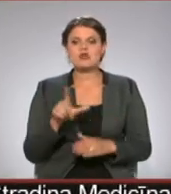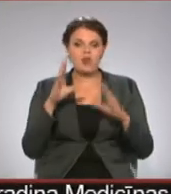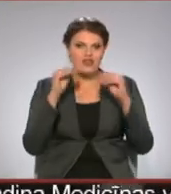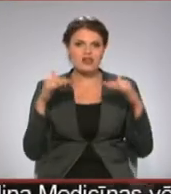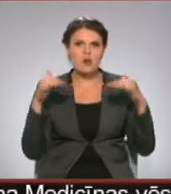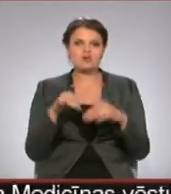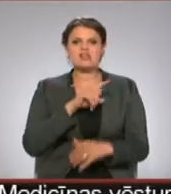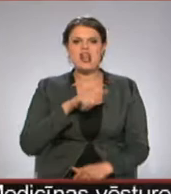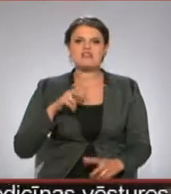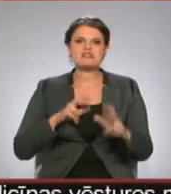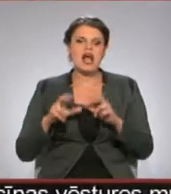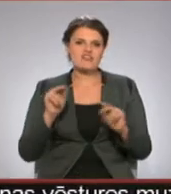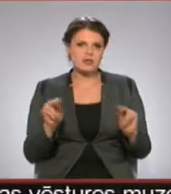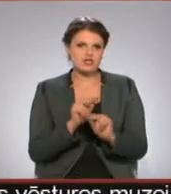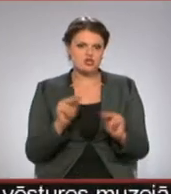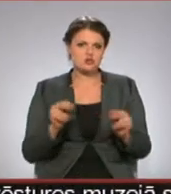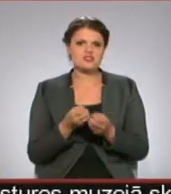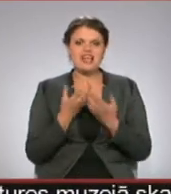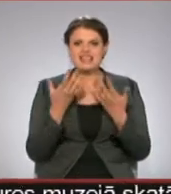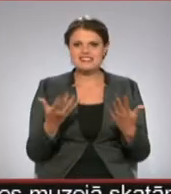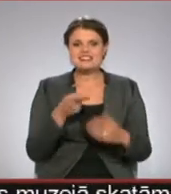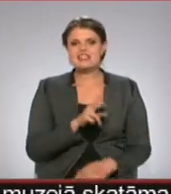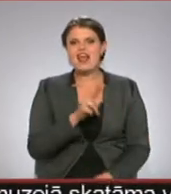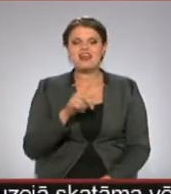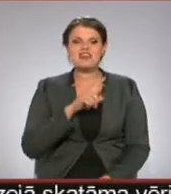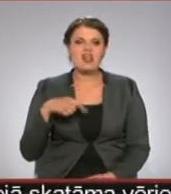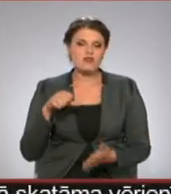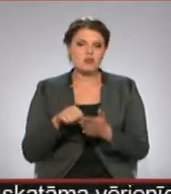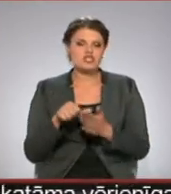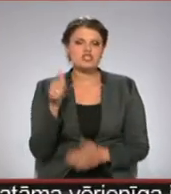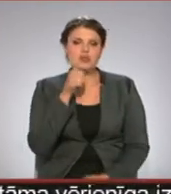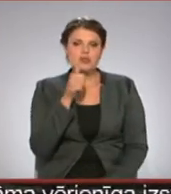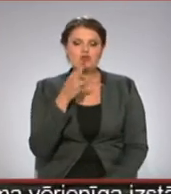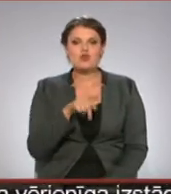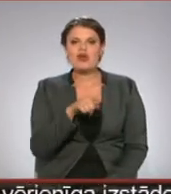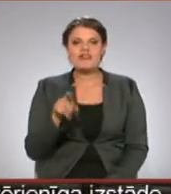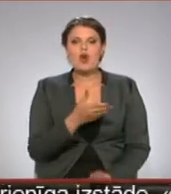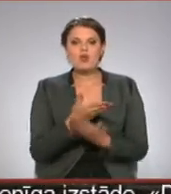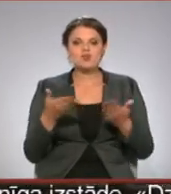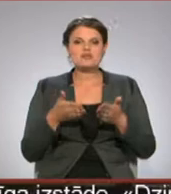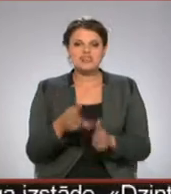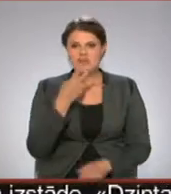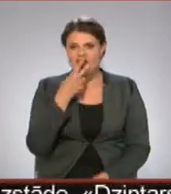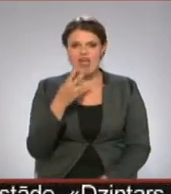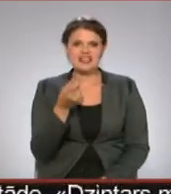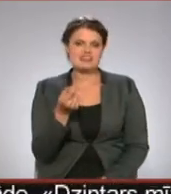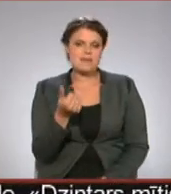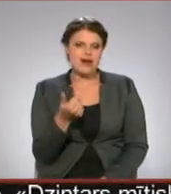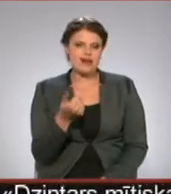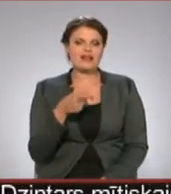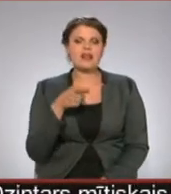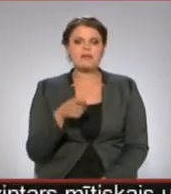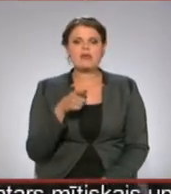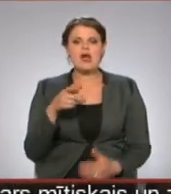pūcēsies Latvijas akadēmiskās mūzikas ziets, tie, kuri Latvijā koncertē gana bieži un arī tie, kurus dzimtenē redzam retāk. Akordionisti